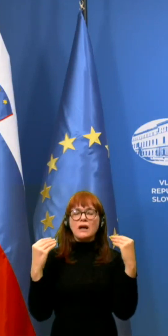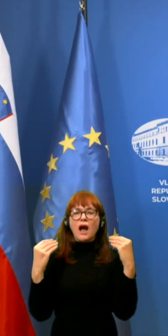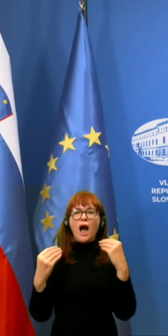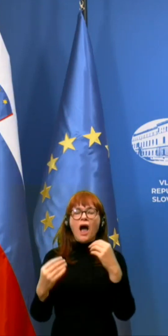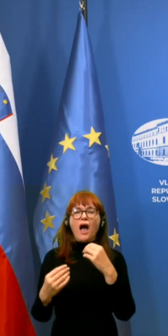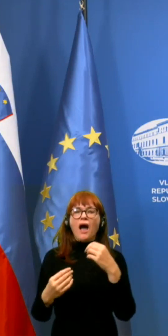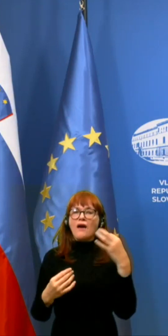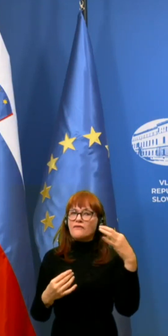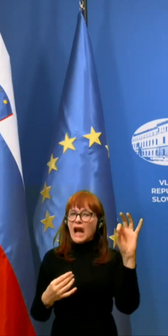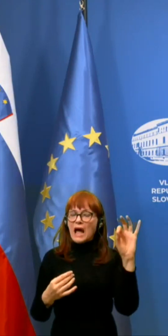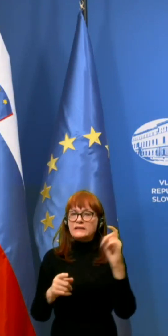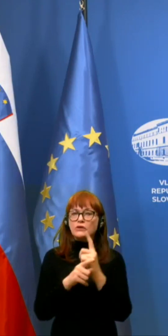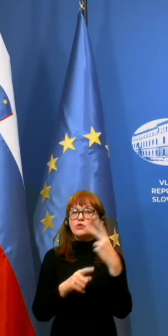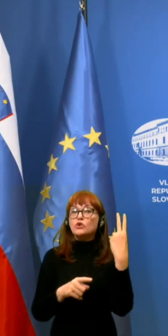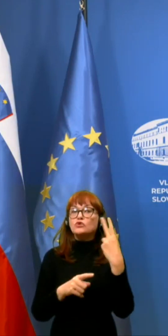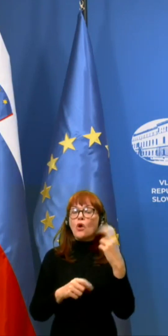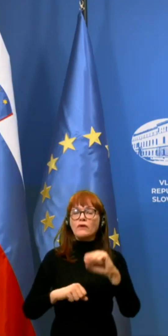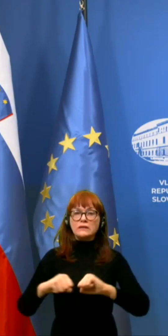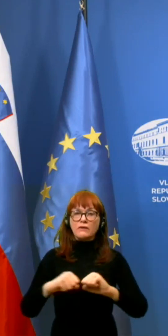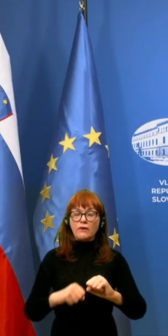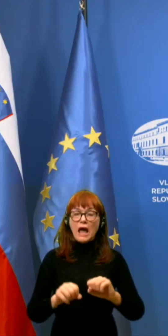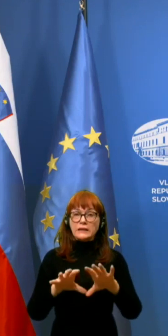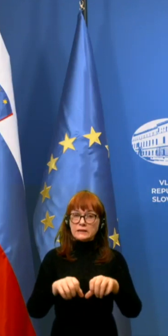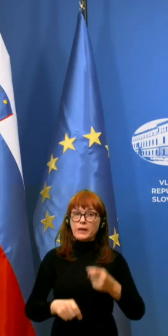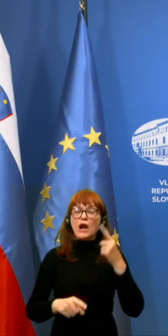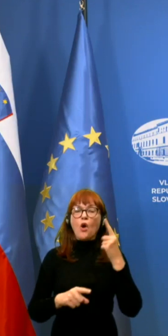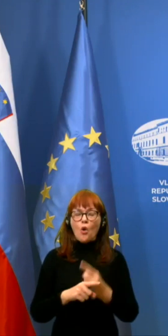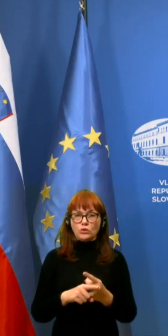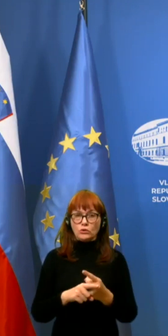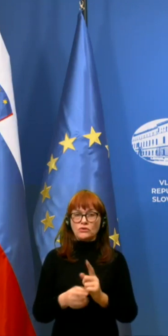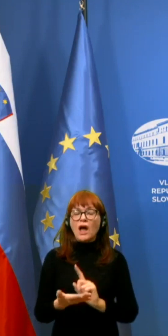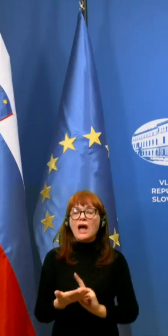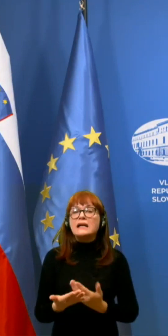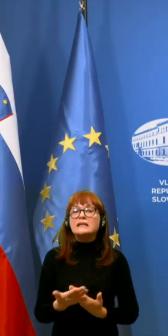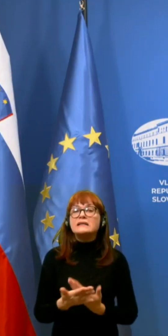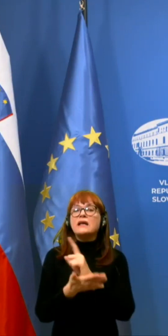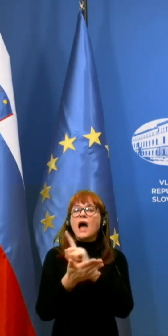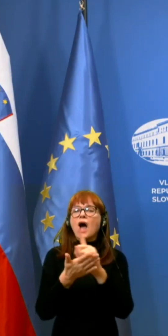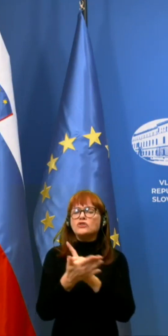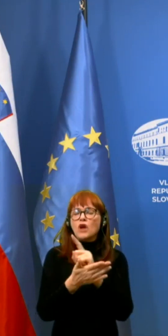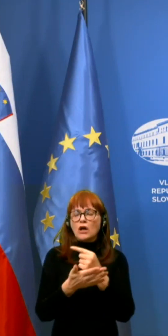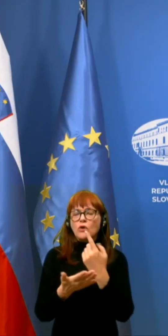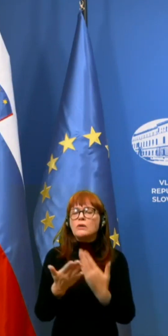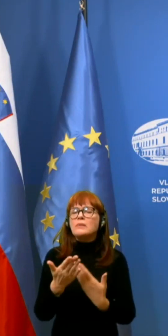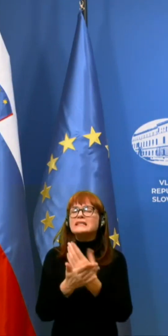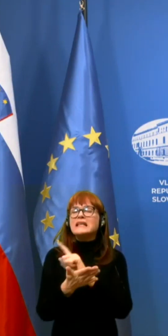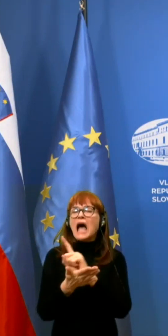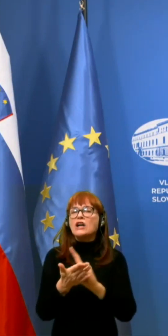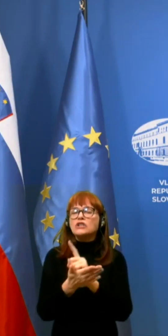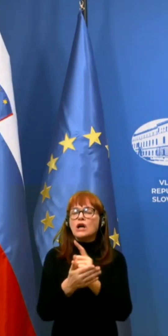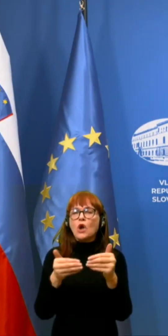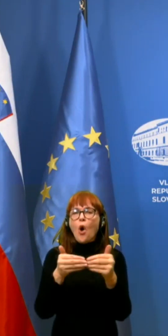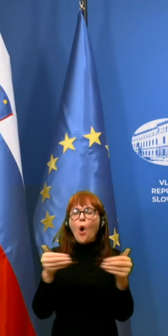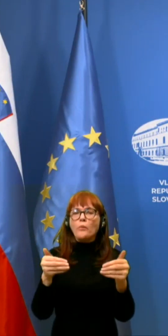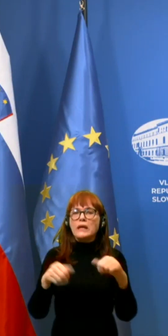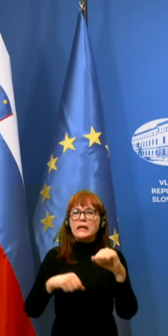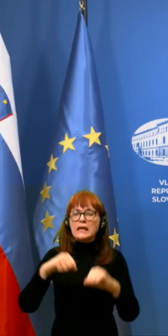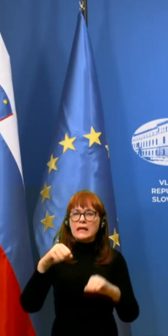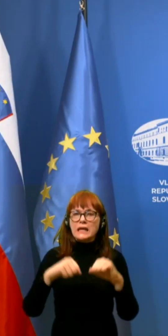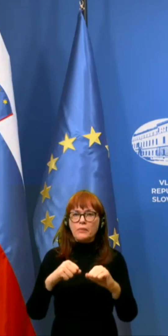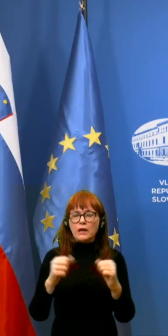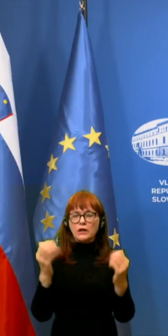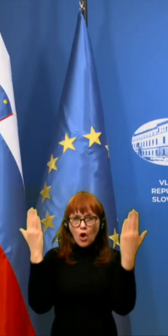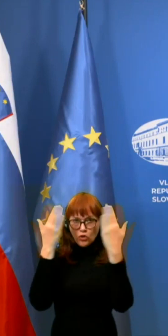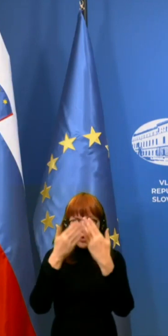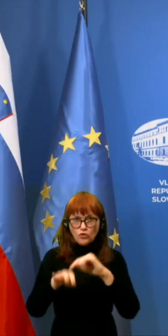tudi slovenska vlada sprejela odločitev, da začasno, govorimo o začasnosti, omeji gibanje v nočnem